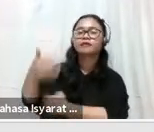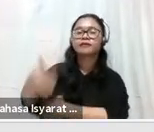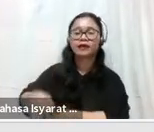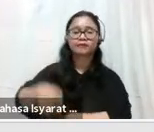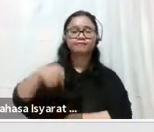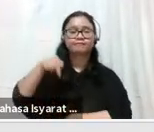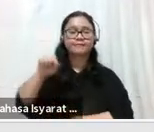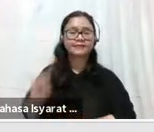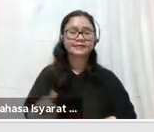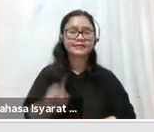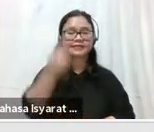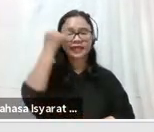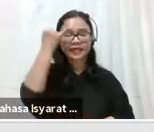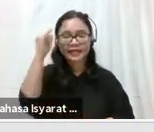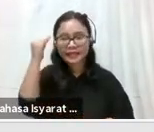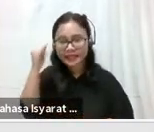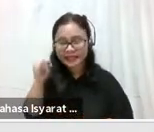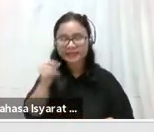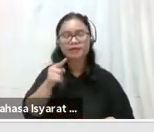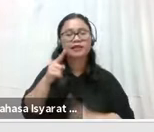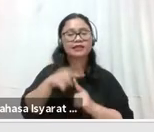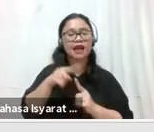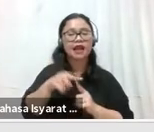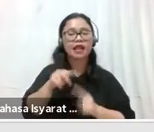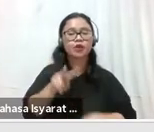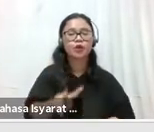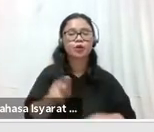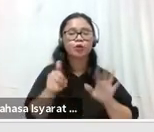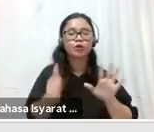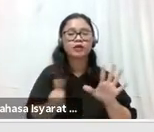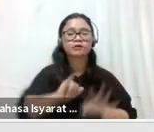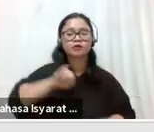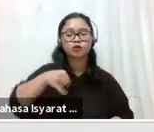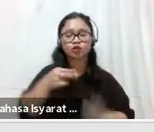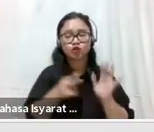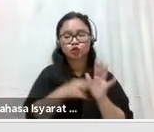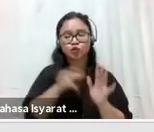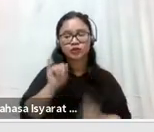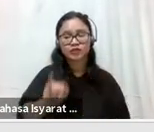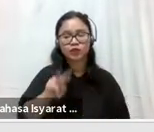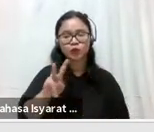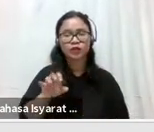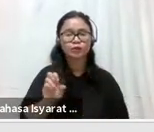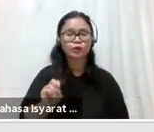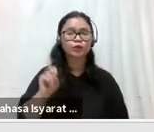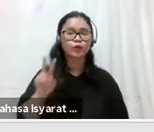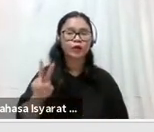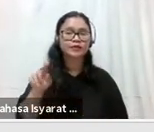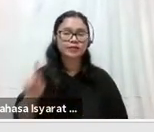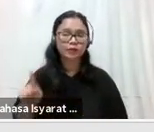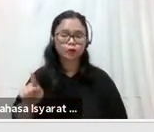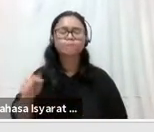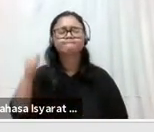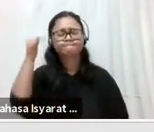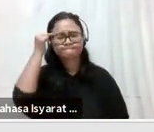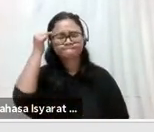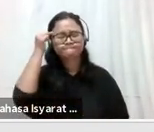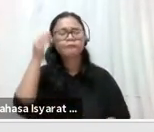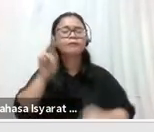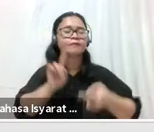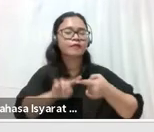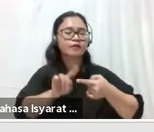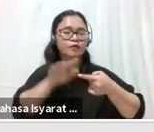inisiator formasi pada tanggal 26 Juni 2021 menimbang satu